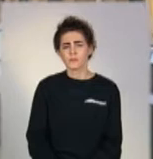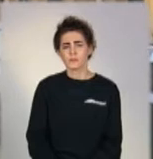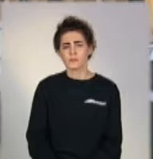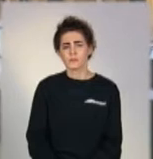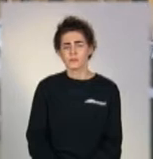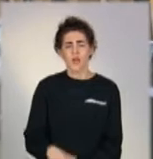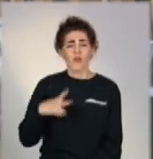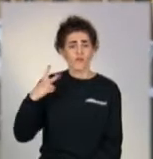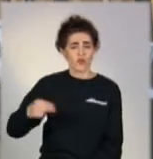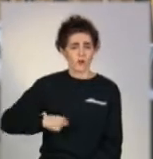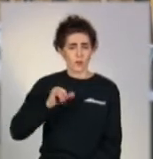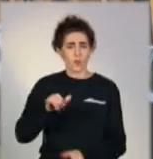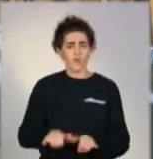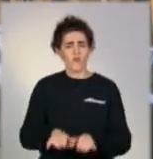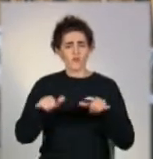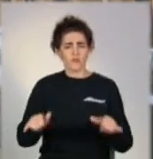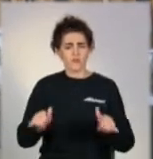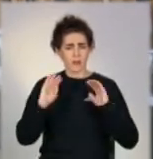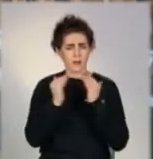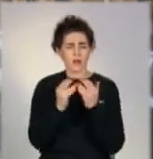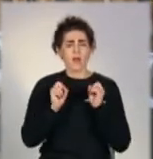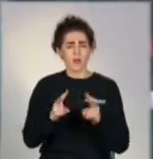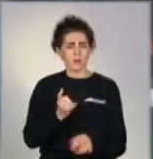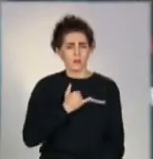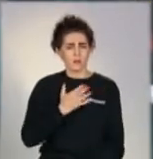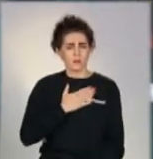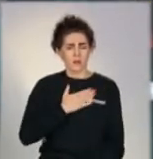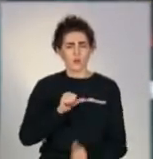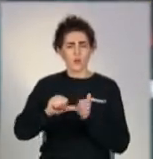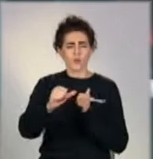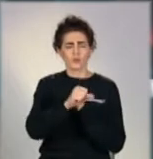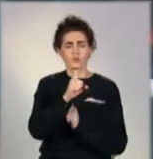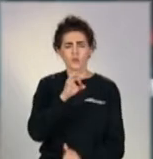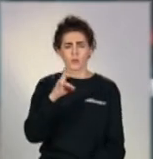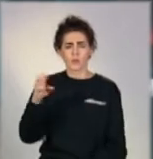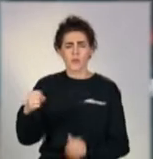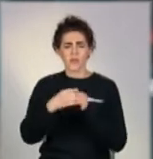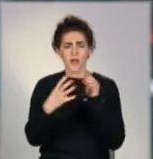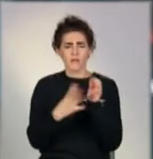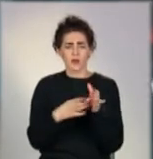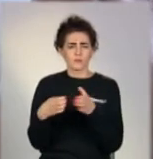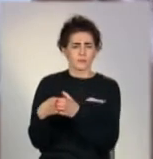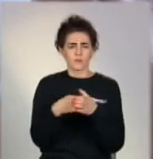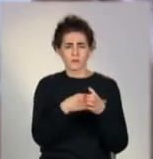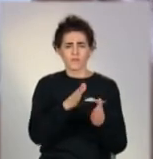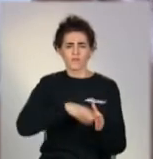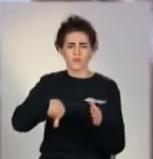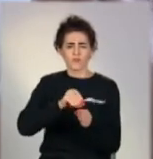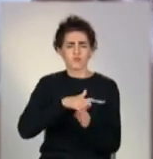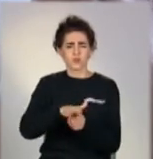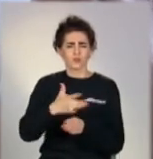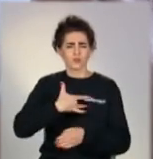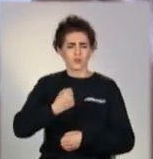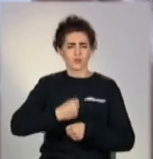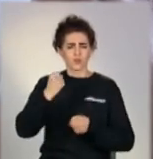У Франції посилюють карантин. Як і у нас, країну ділять на зони. 19 департаментів у повному локдауні. Після